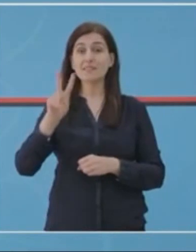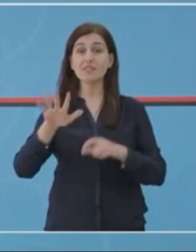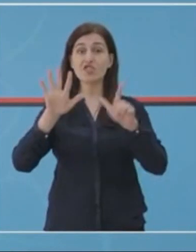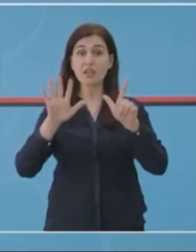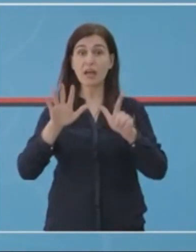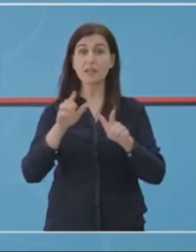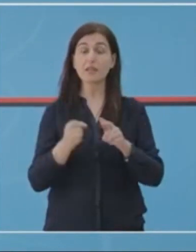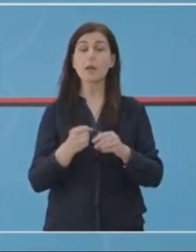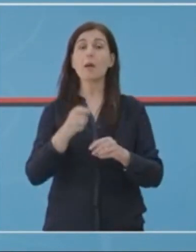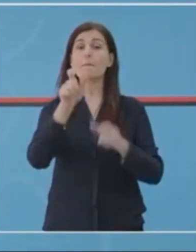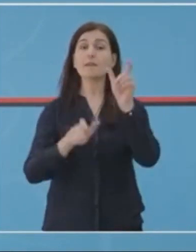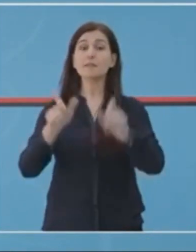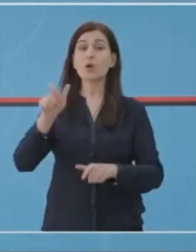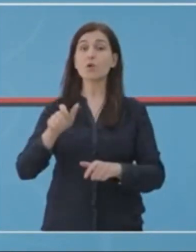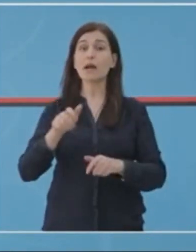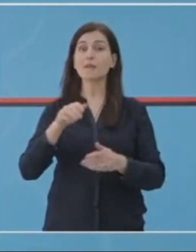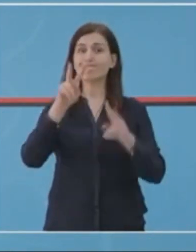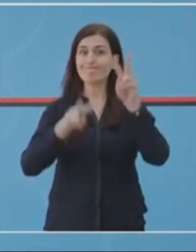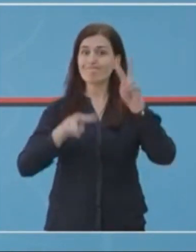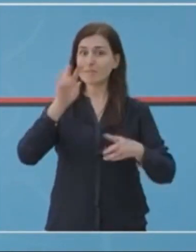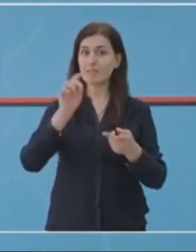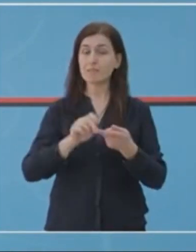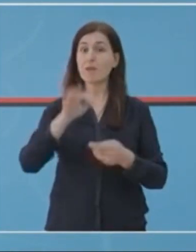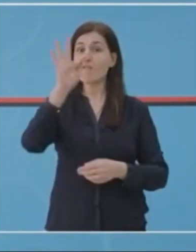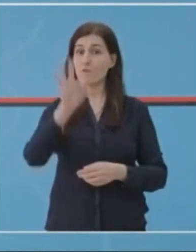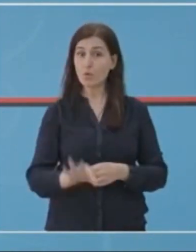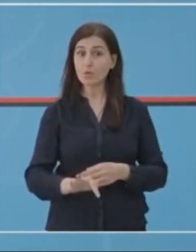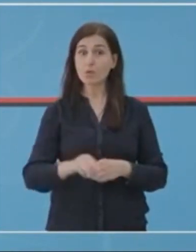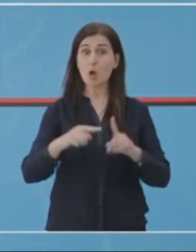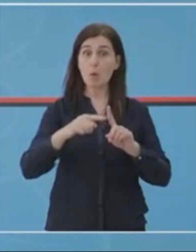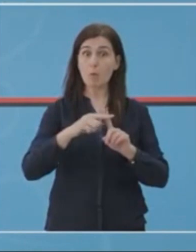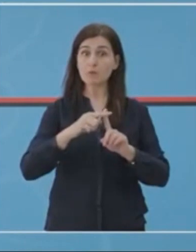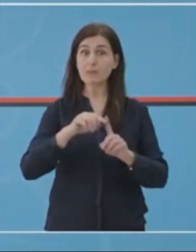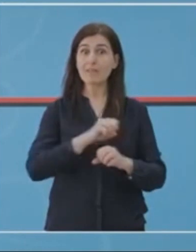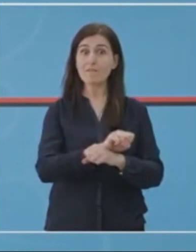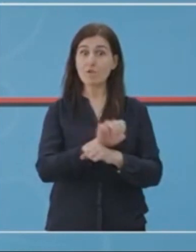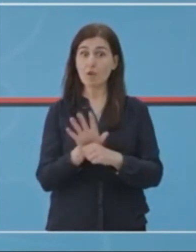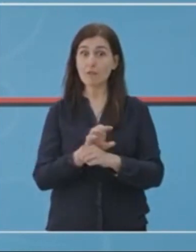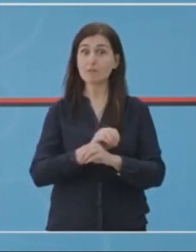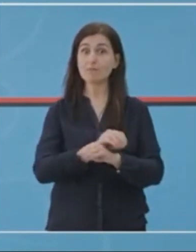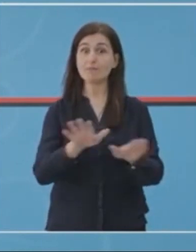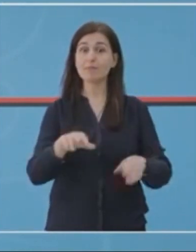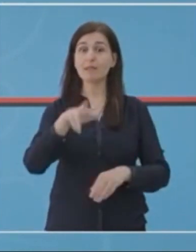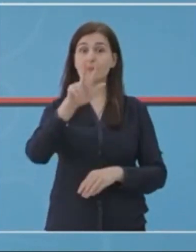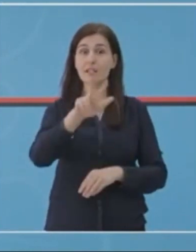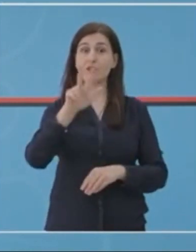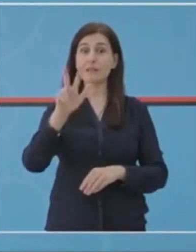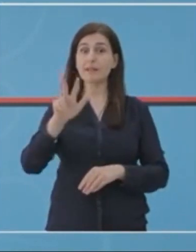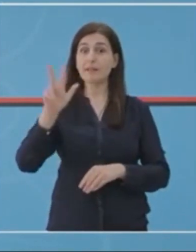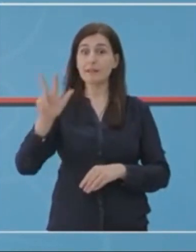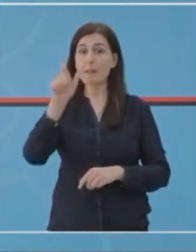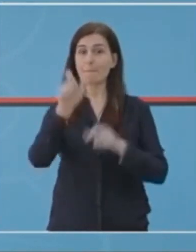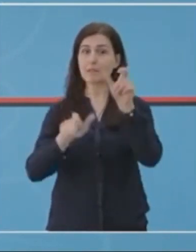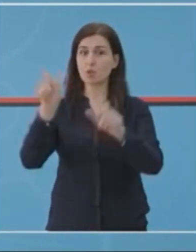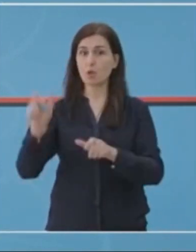...ë të dyshuara dhe prej tyre janë të konfirmuar pozitiv me COVID-19 333